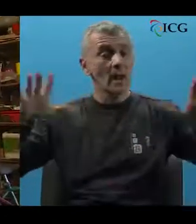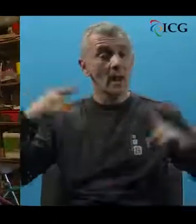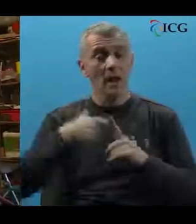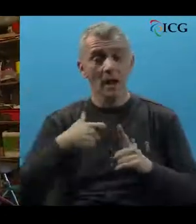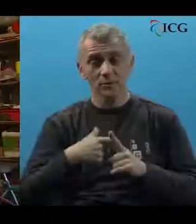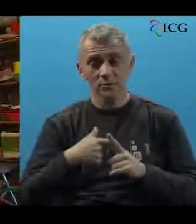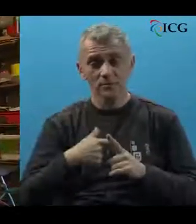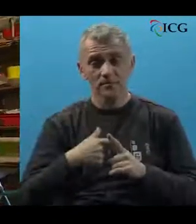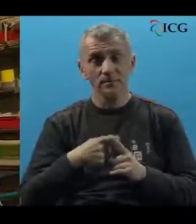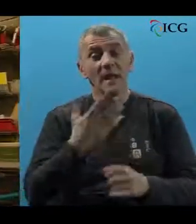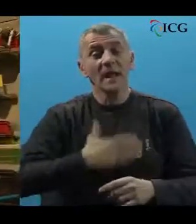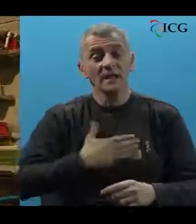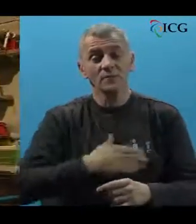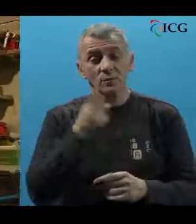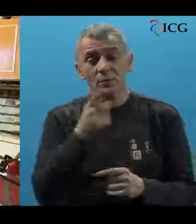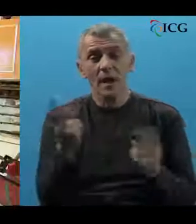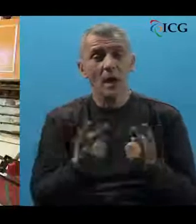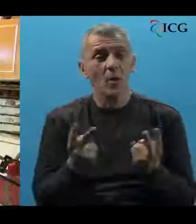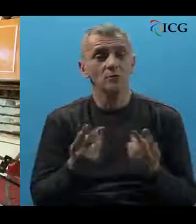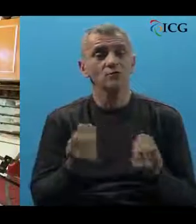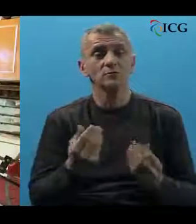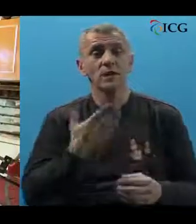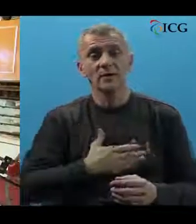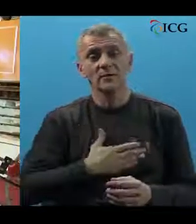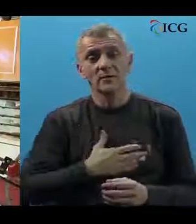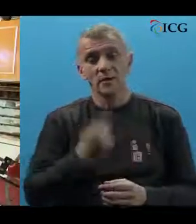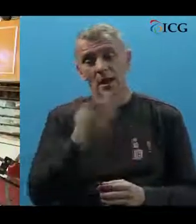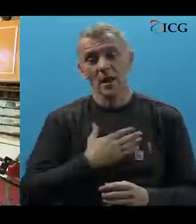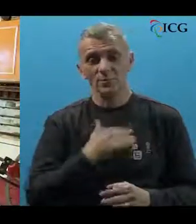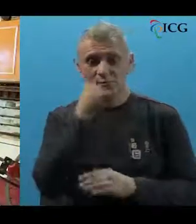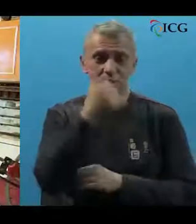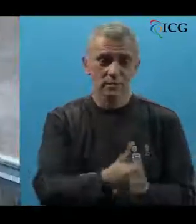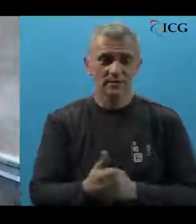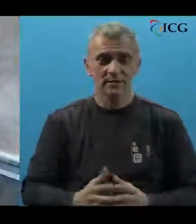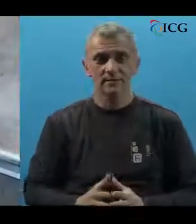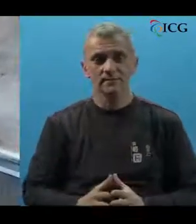Kladuše. Radovao bi se Tome, baš kao što se radovao i našoj posjeti.